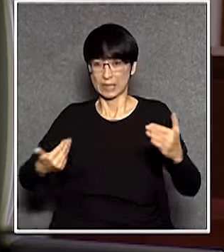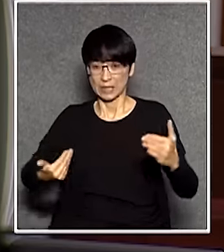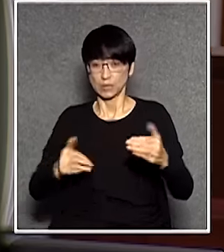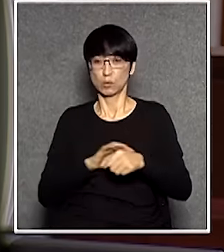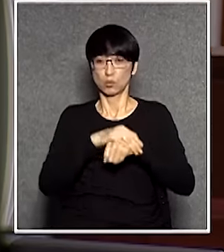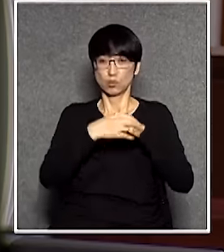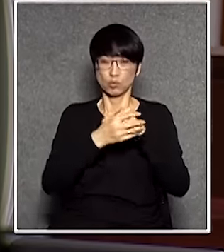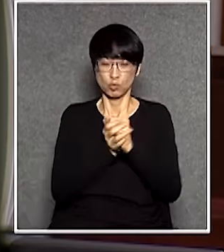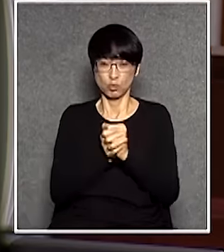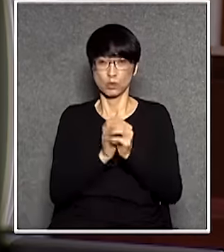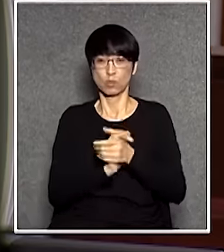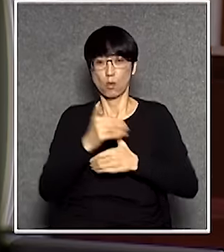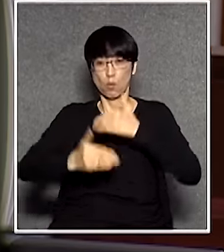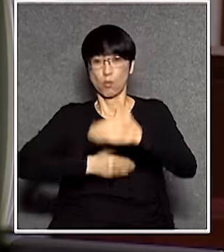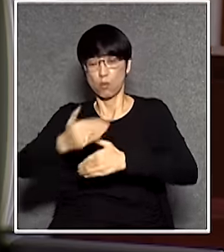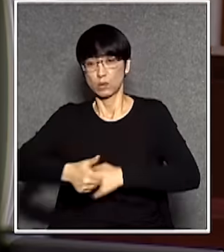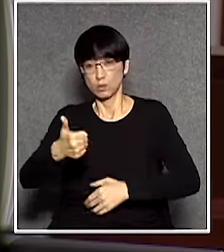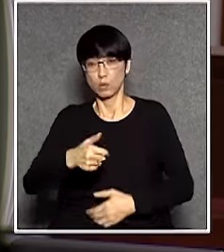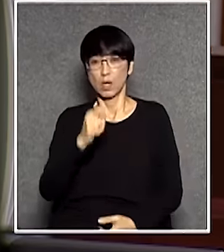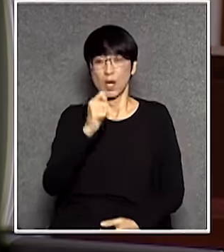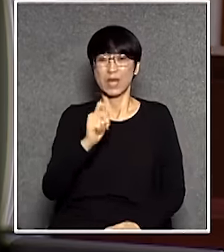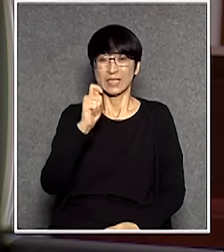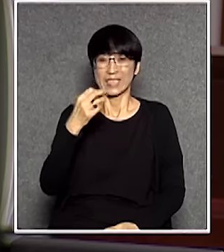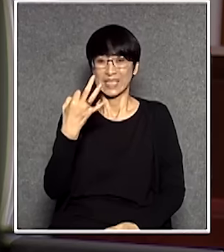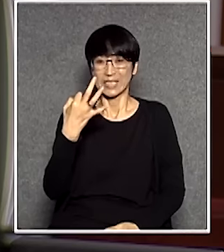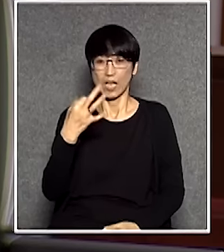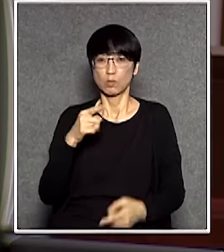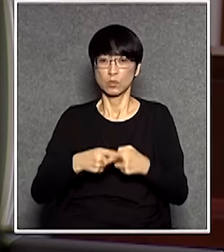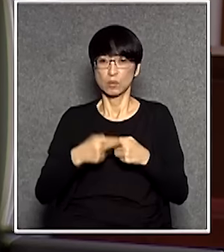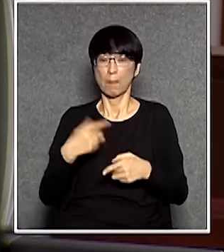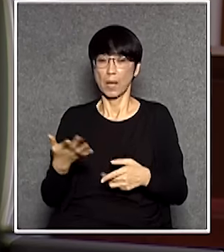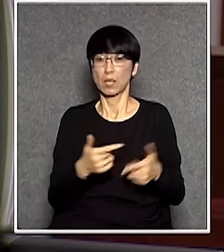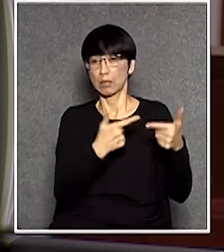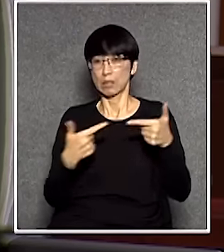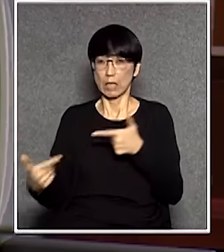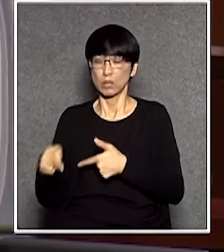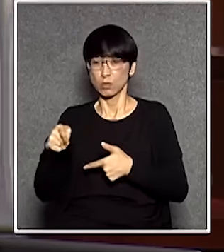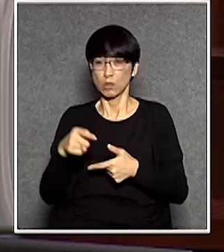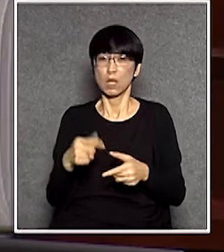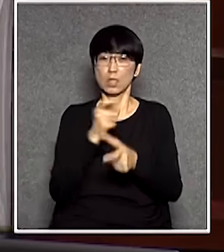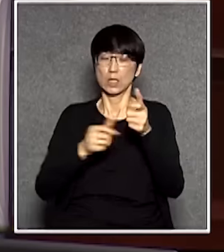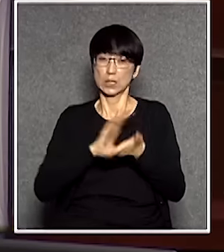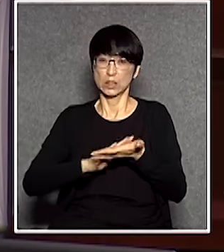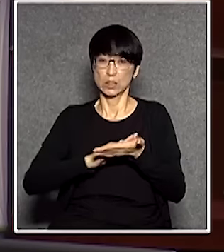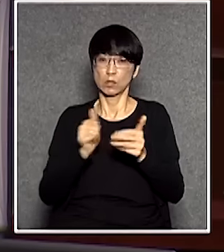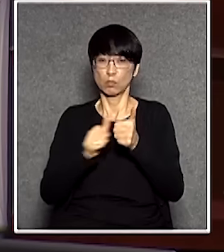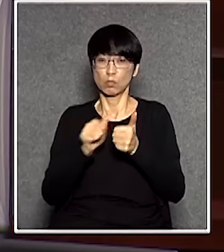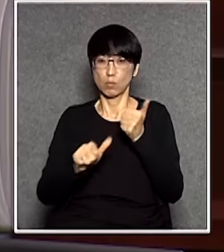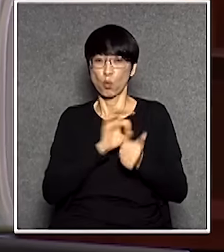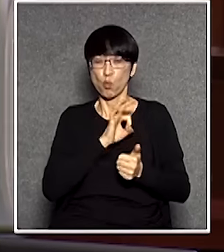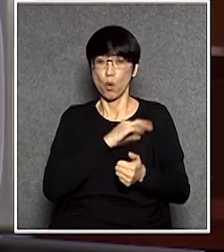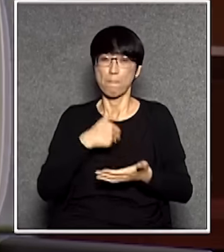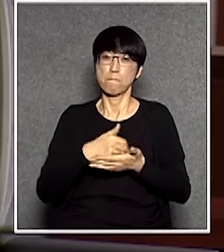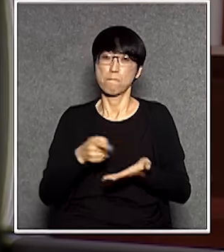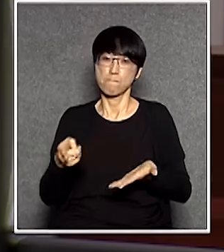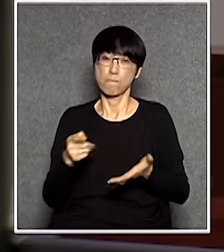都沒有所謂運作良好的AT3系統的實證紀錄竟然你繼續要向經濟事務委員會在這裏誤導立法會